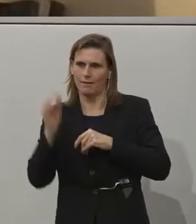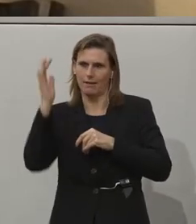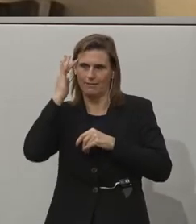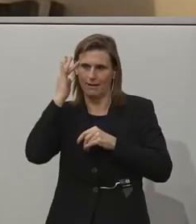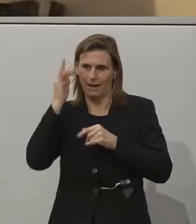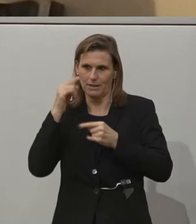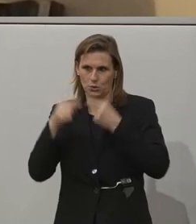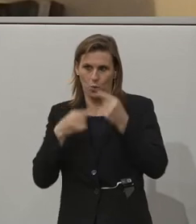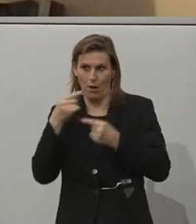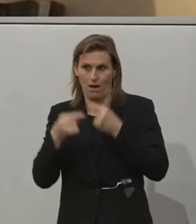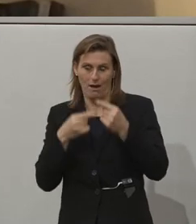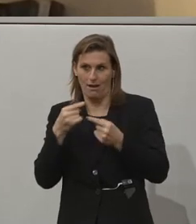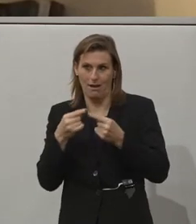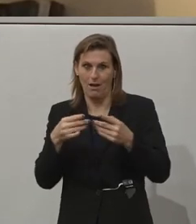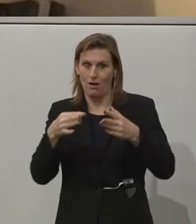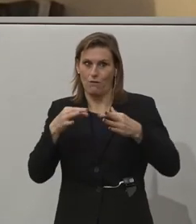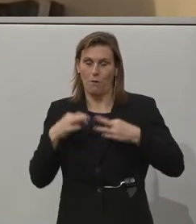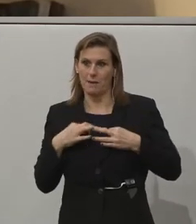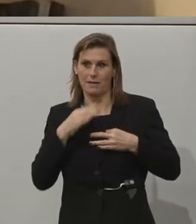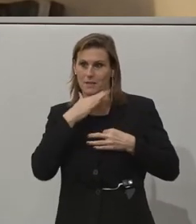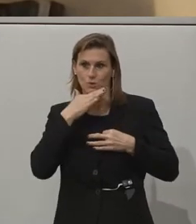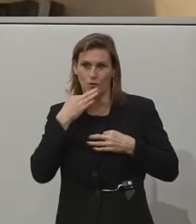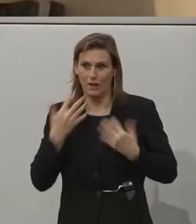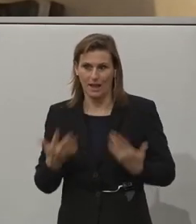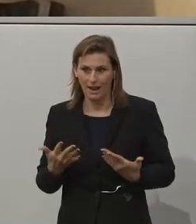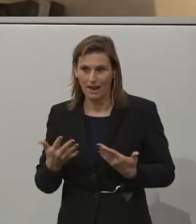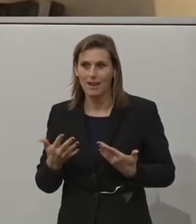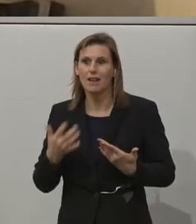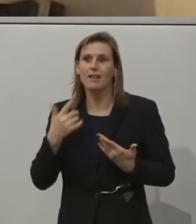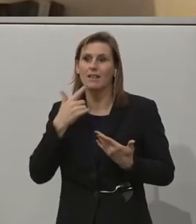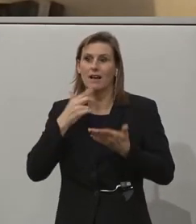related to digital accessibility and accessibility more broadly.